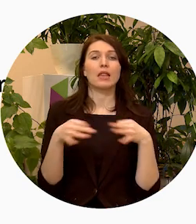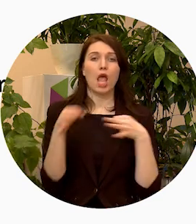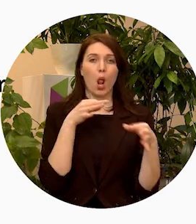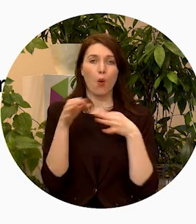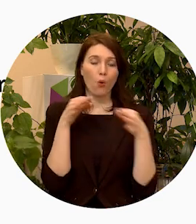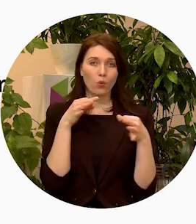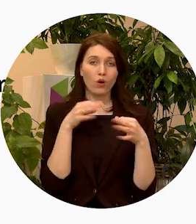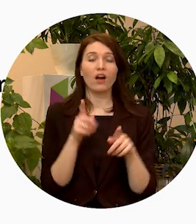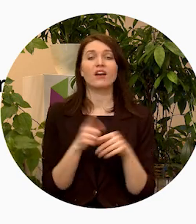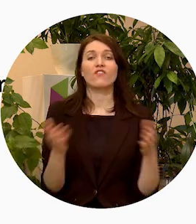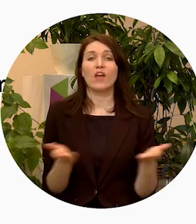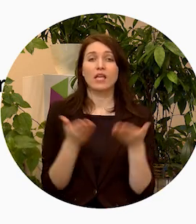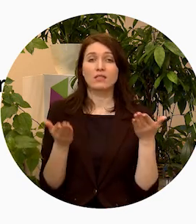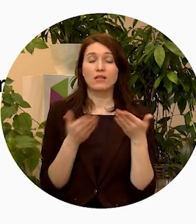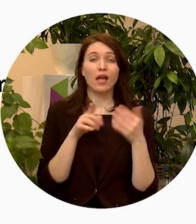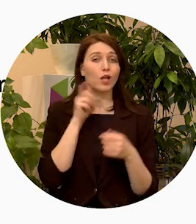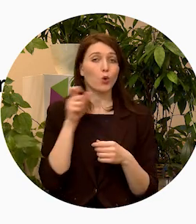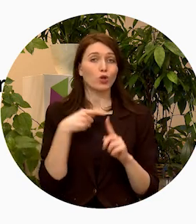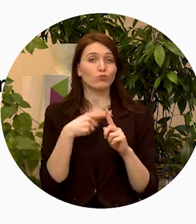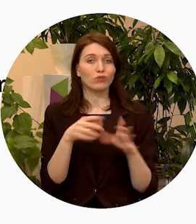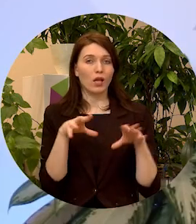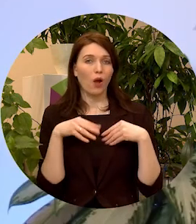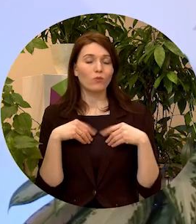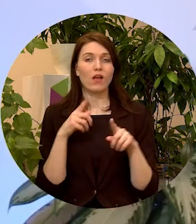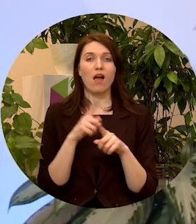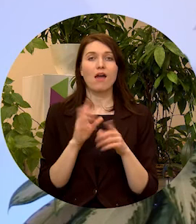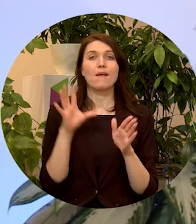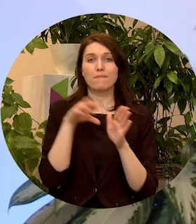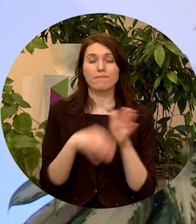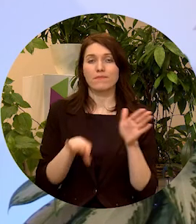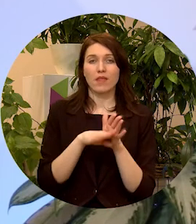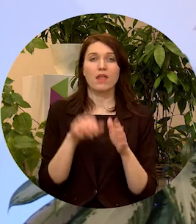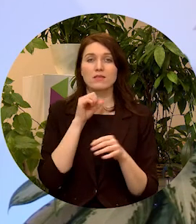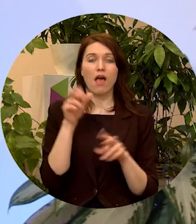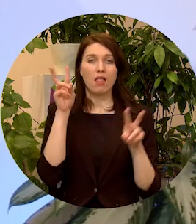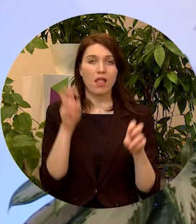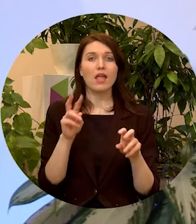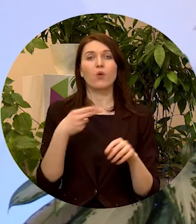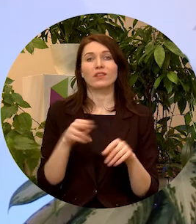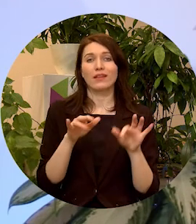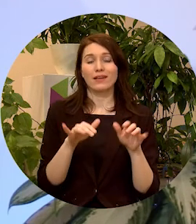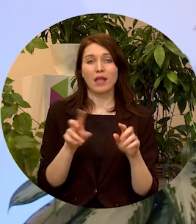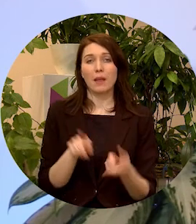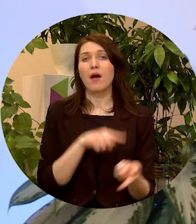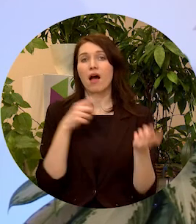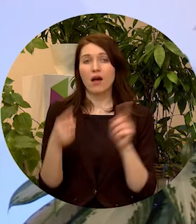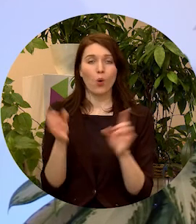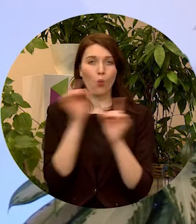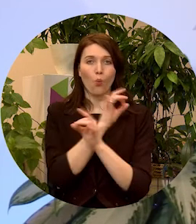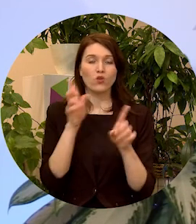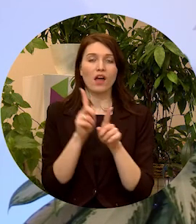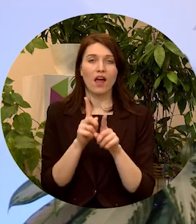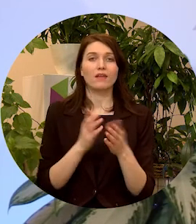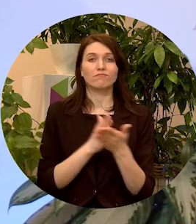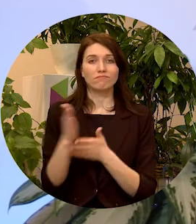veicināt jauniešu ieguvumus un jauniešu iesaisti zaļajā un digitālajā, pārējā kultūrā, vērst uzmanību